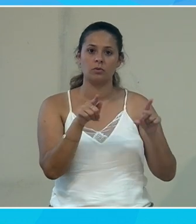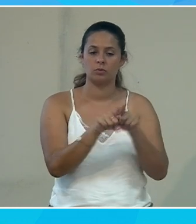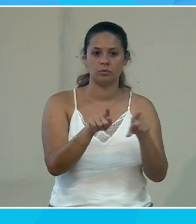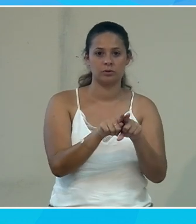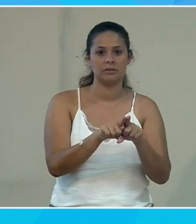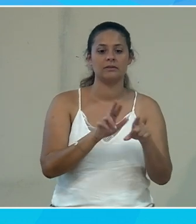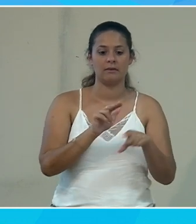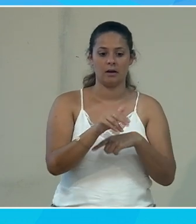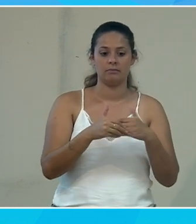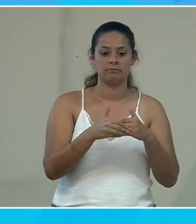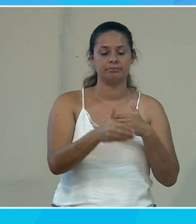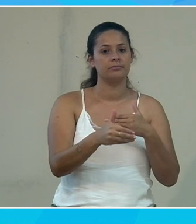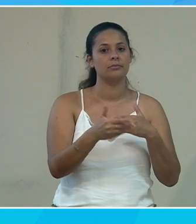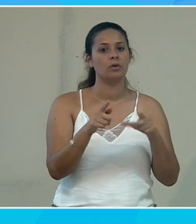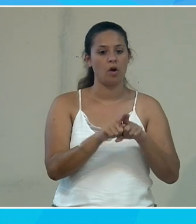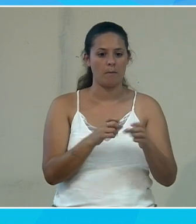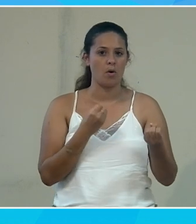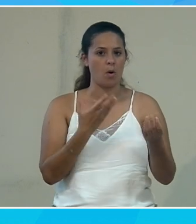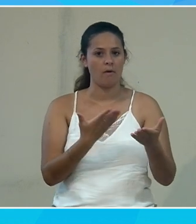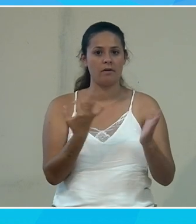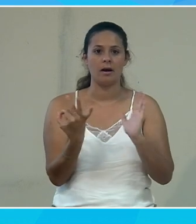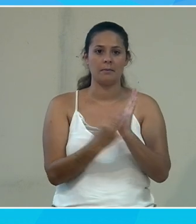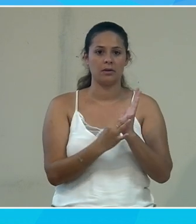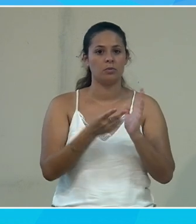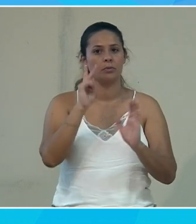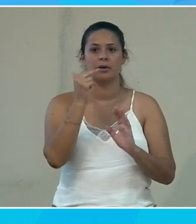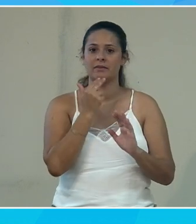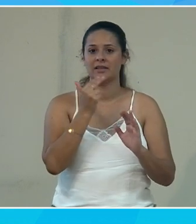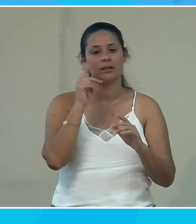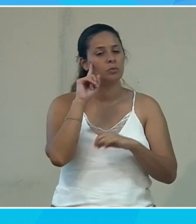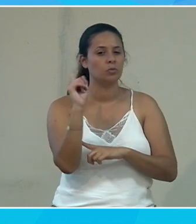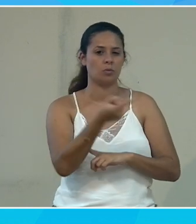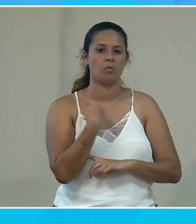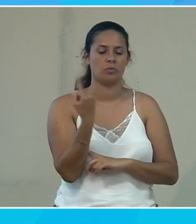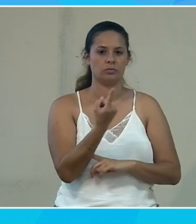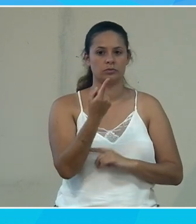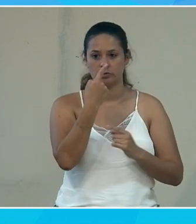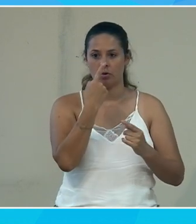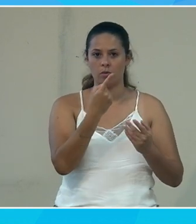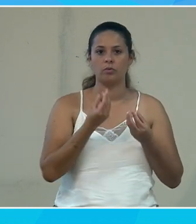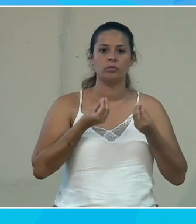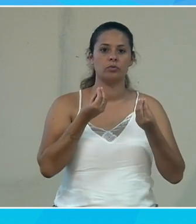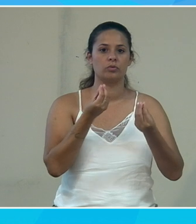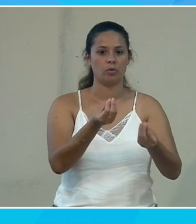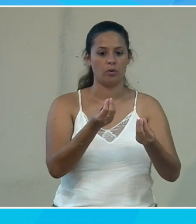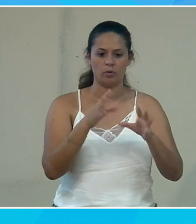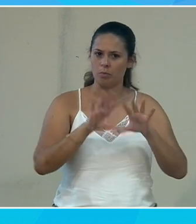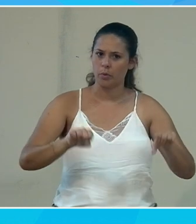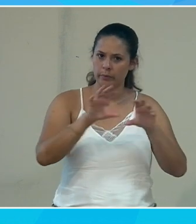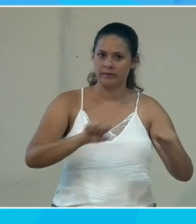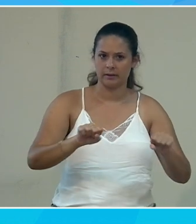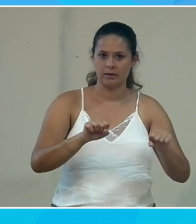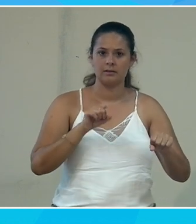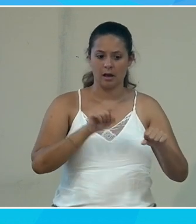vous allez finalement offrir une application qui est plus efficace pour tout le monde et donc ça va vous donner des gains de productivité